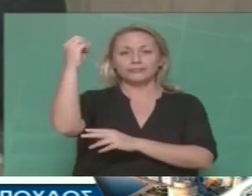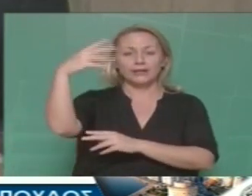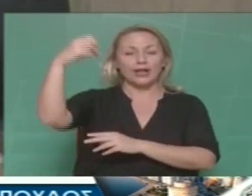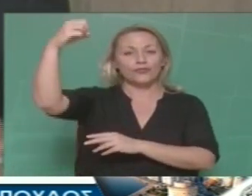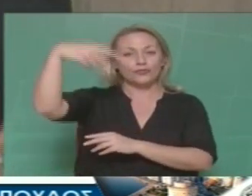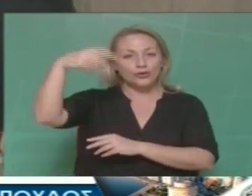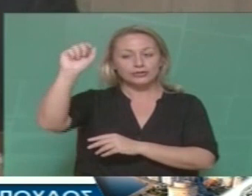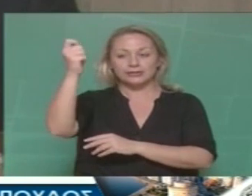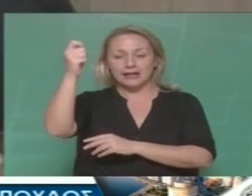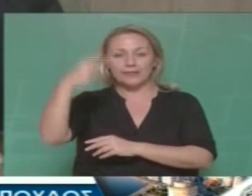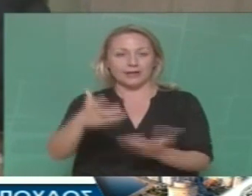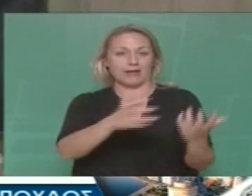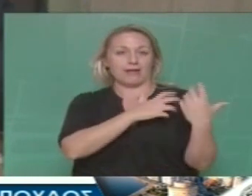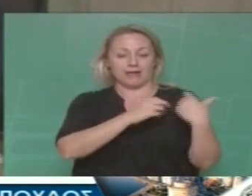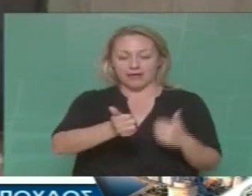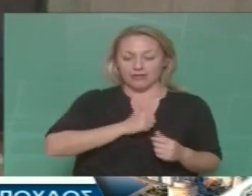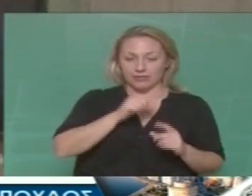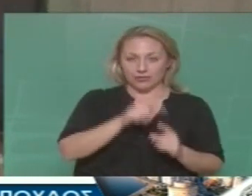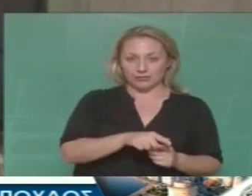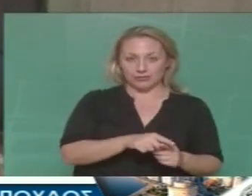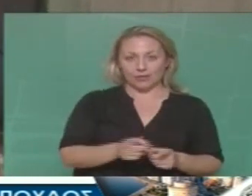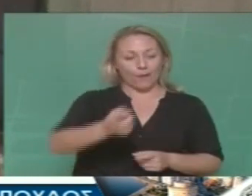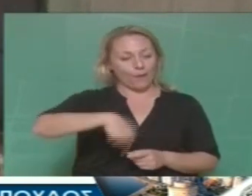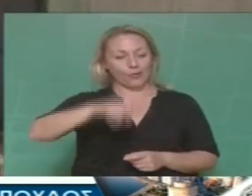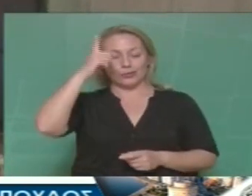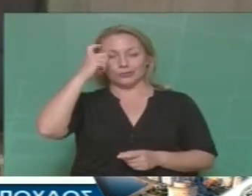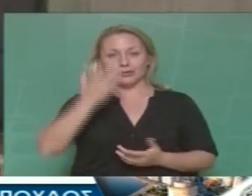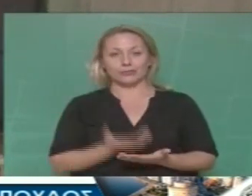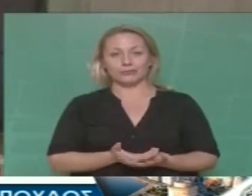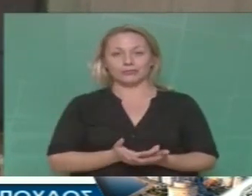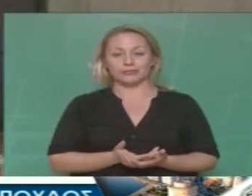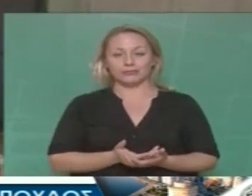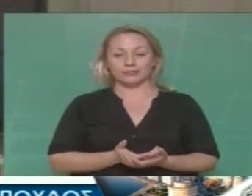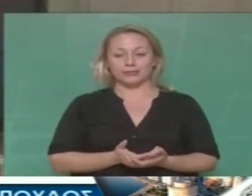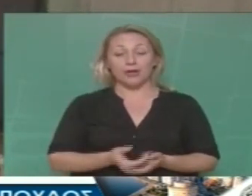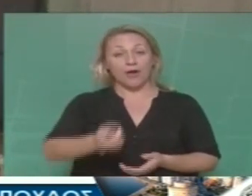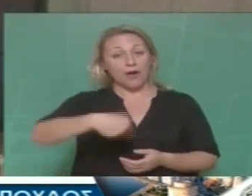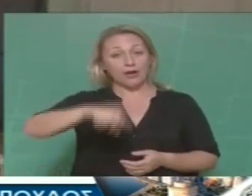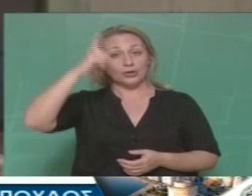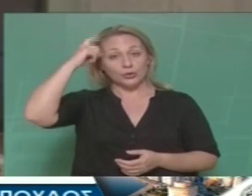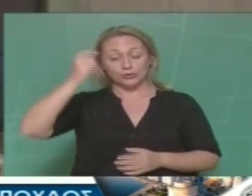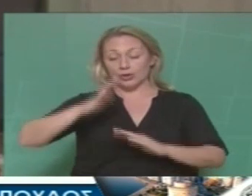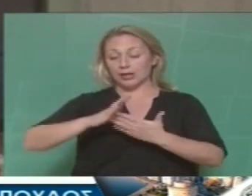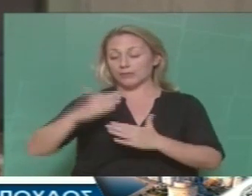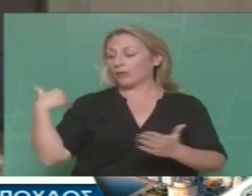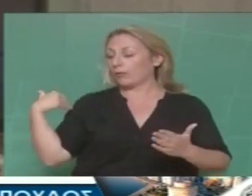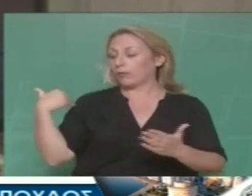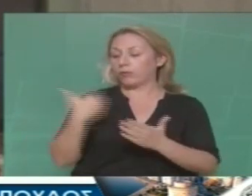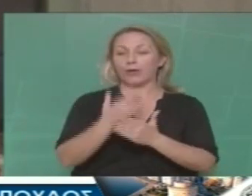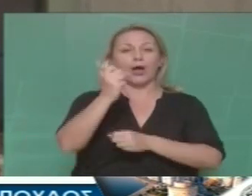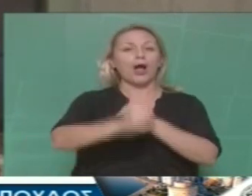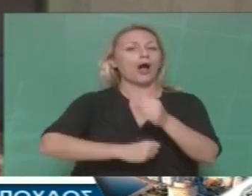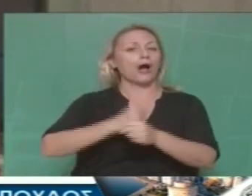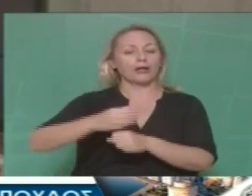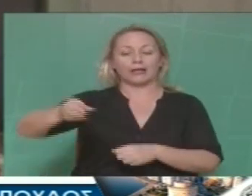Θα μου πείτε, και αυτό το ξέρουν οι πάντες, οι υπηρεσίες έχουν απαξιωθεί εδώ και χρόνια και